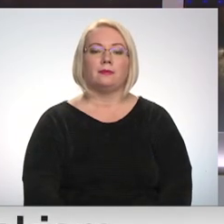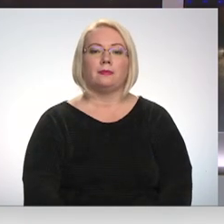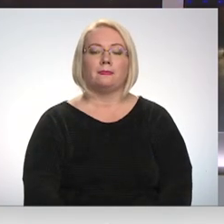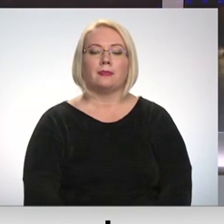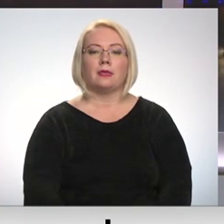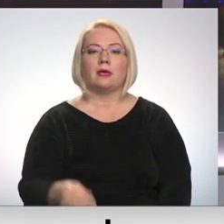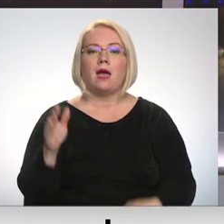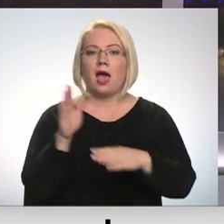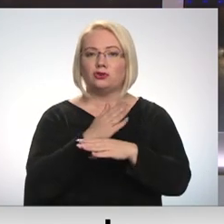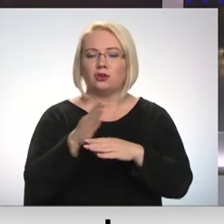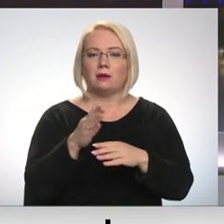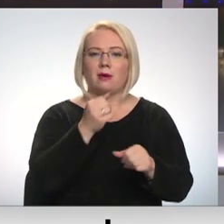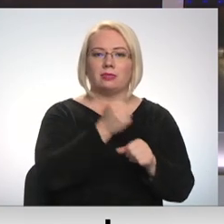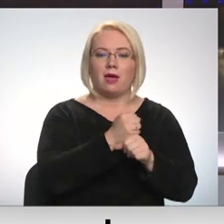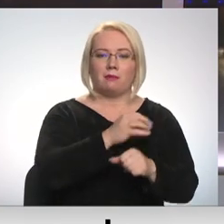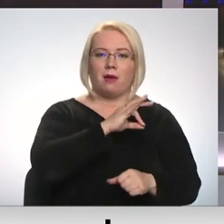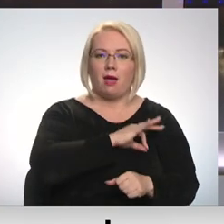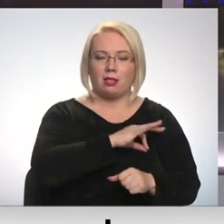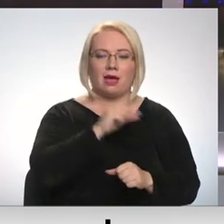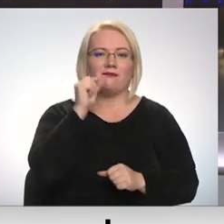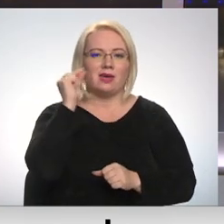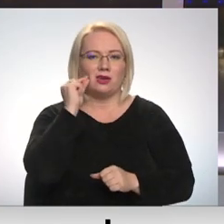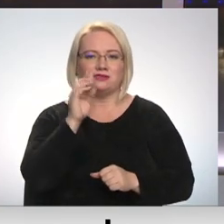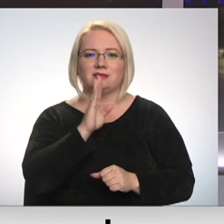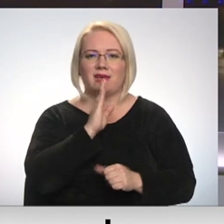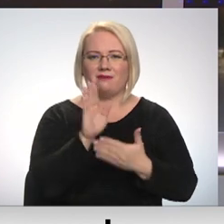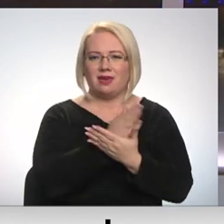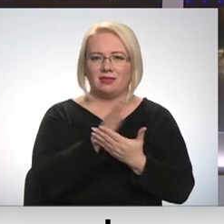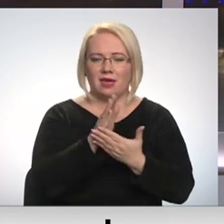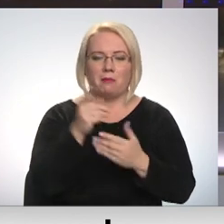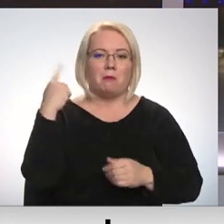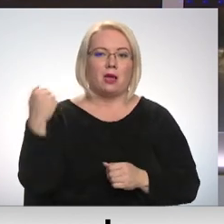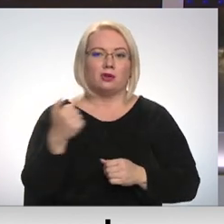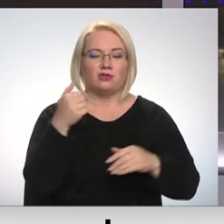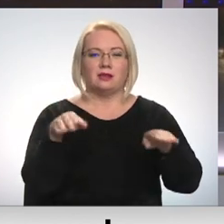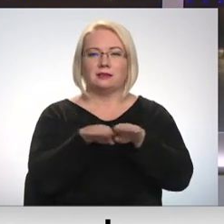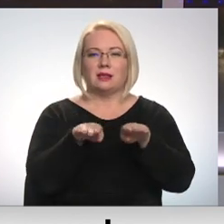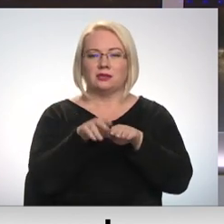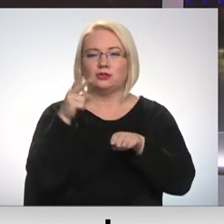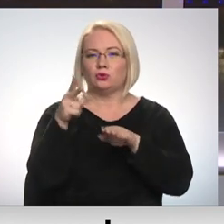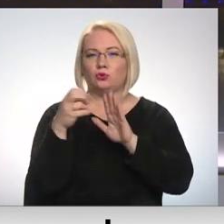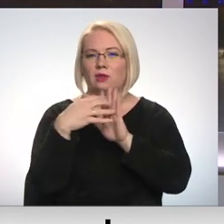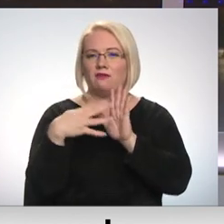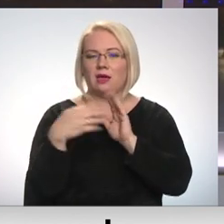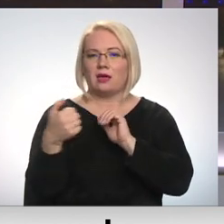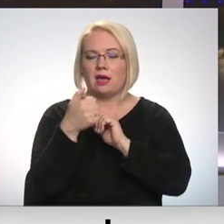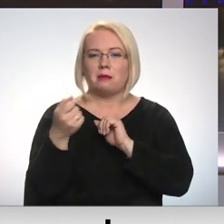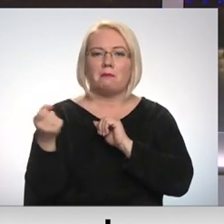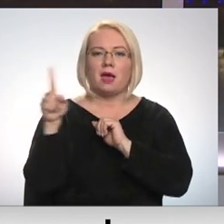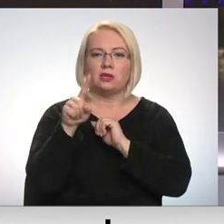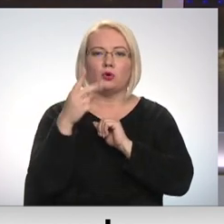Atšķirības starp darba samakus vīriešiem un sievietēm pērni salīdzinot ar 2019. gadu pārisniegusi